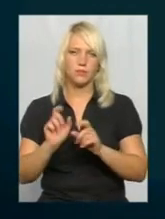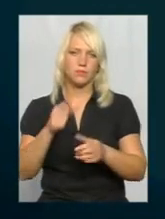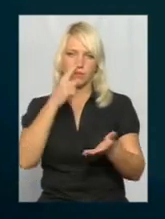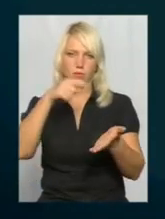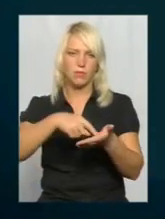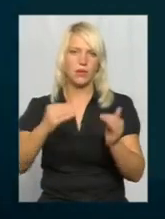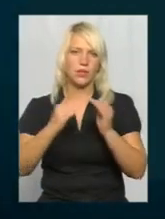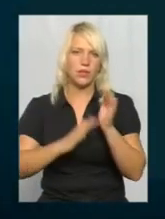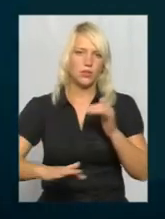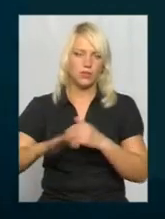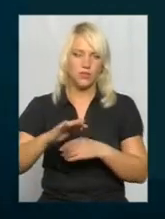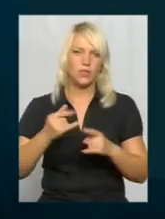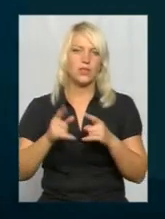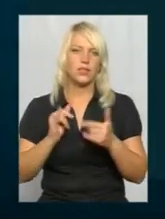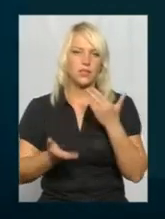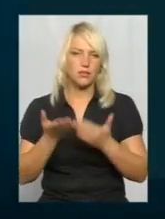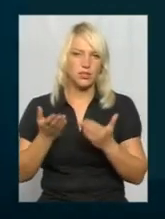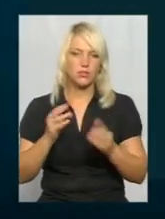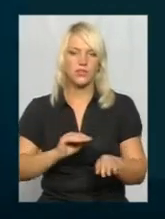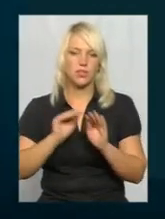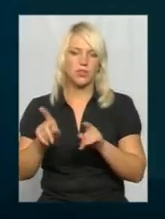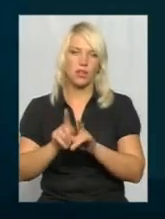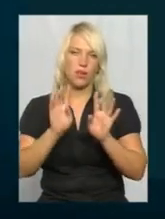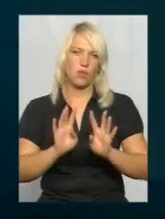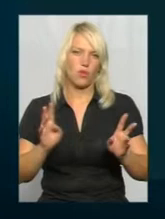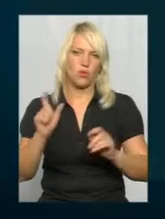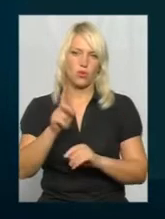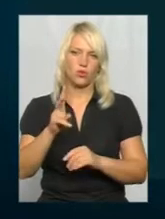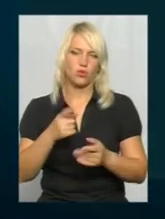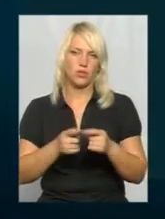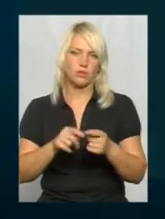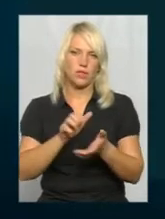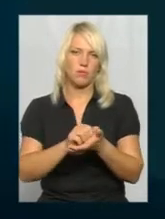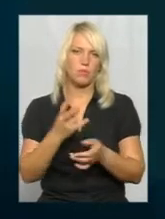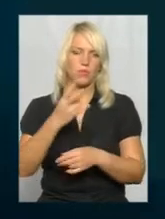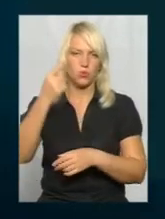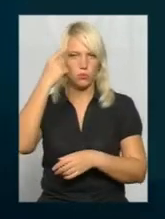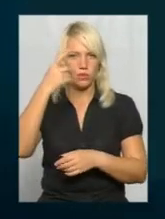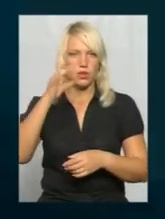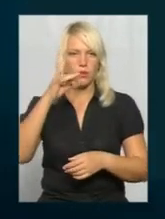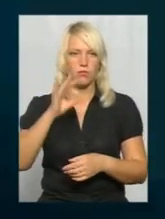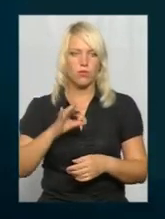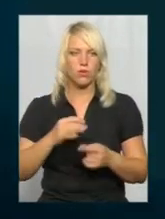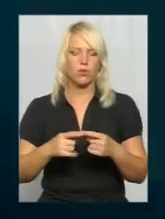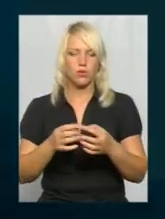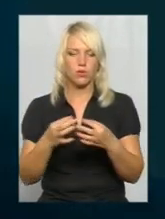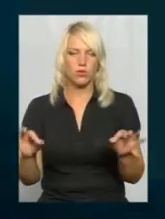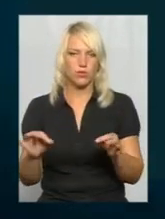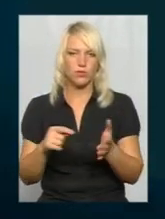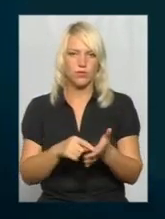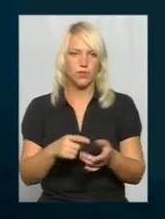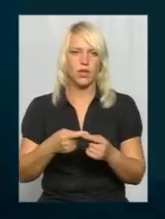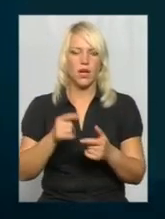попасти в той чи інший двір. При встановленні таких огорош, люди, які цим займаються, вони перш за все повинні думати про свою безпеку. Це або якісь